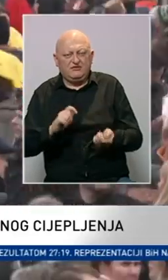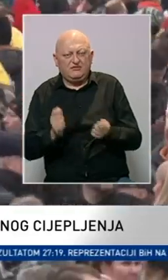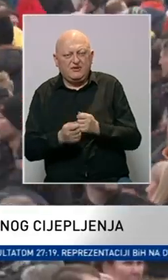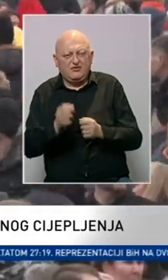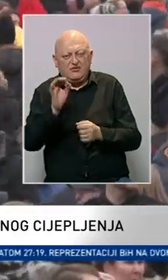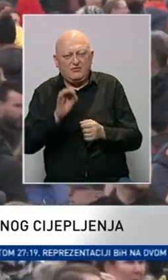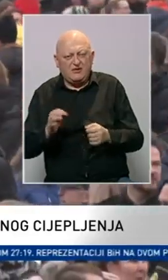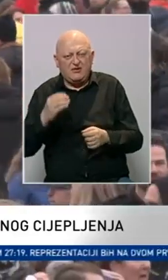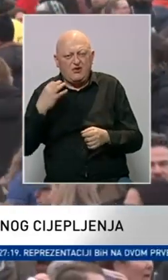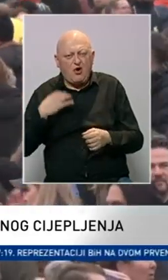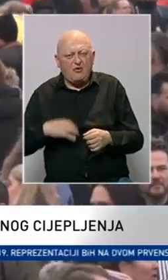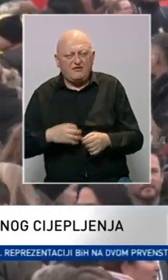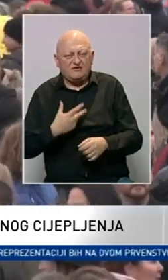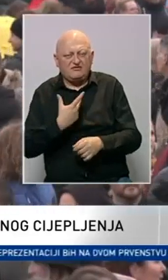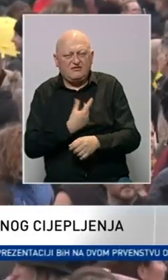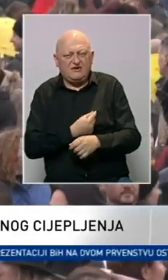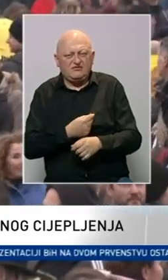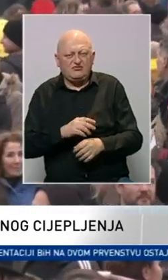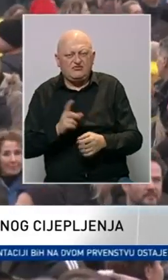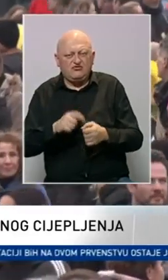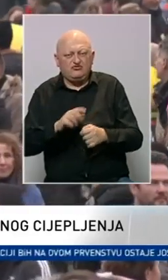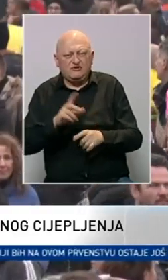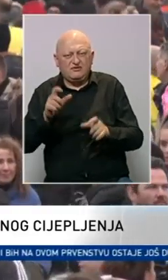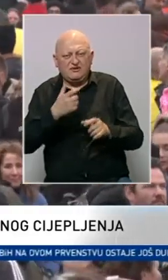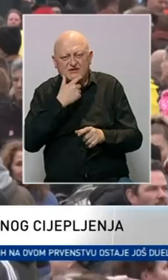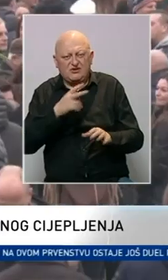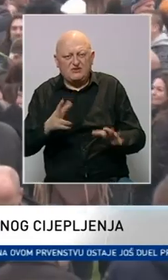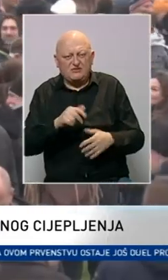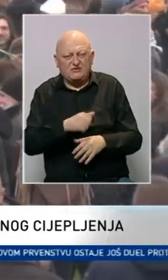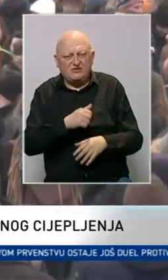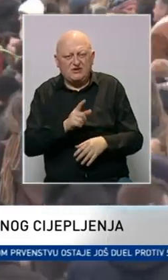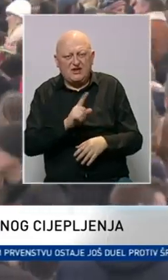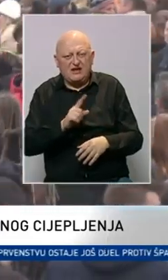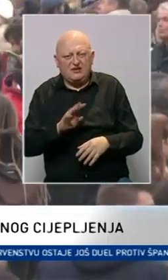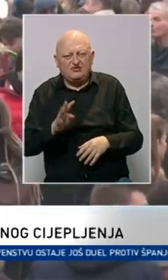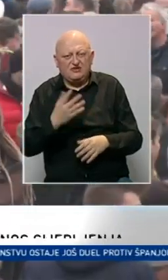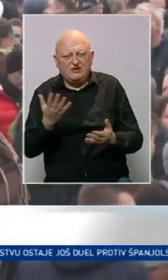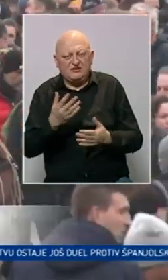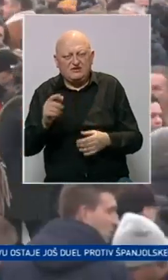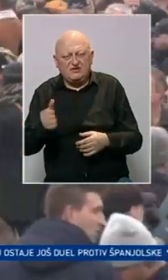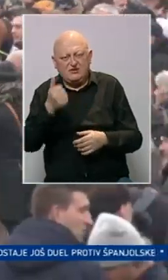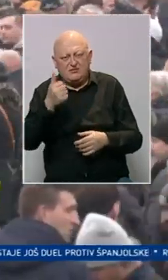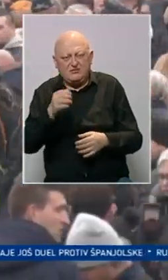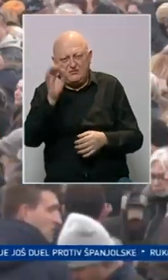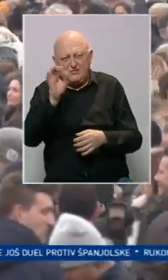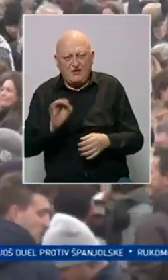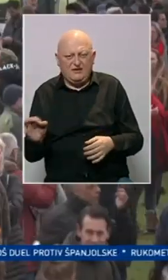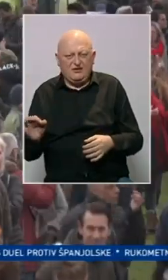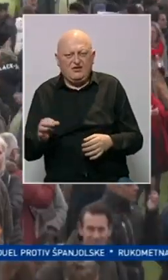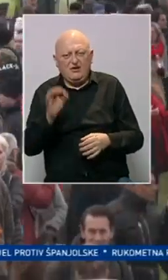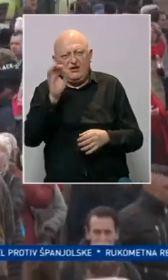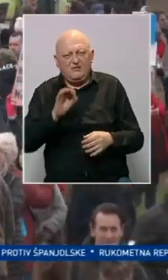Predlog revidiranog plana za obaveznu vakcinaciju uključuje sve osobe starije od 18 godina, a ne od 14 kao što je prvobitno